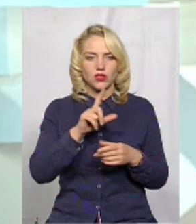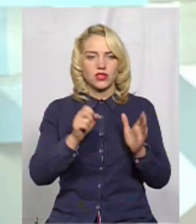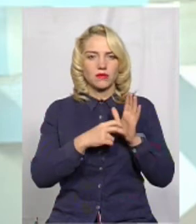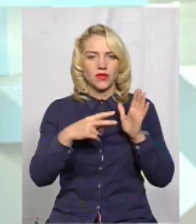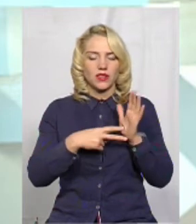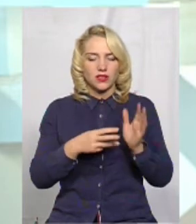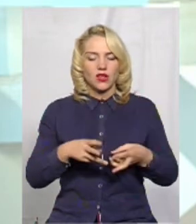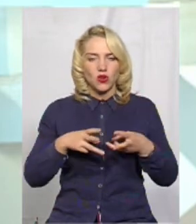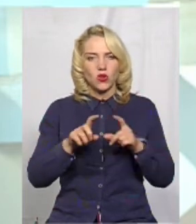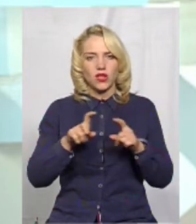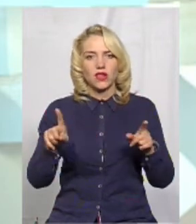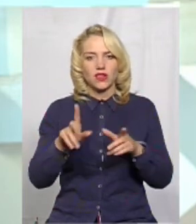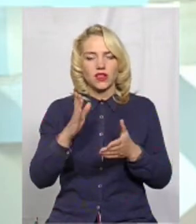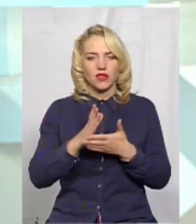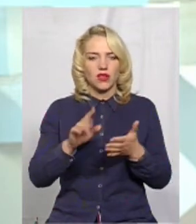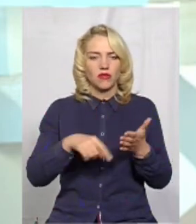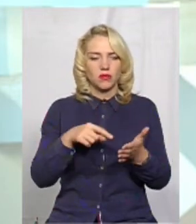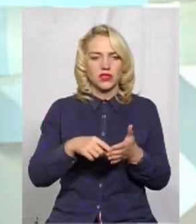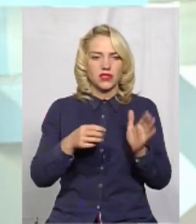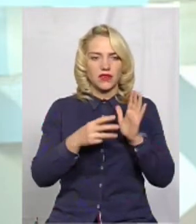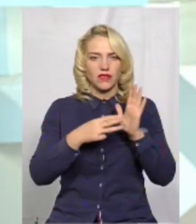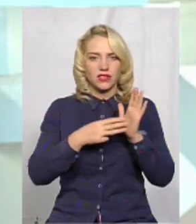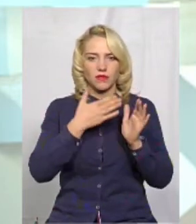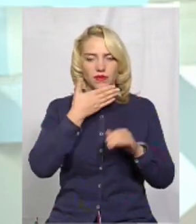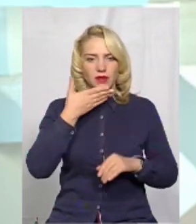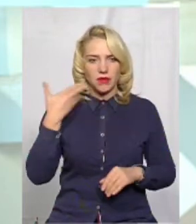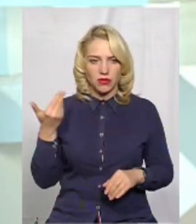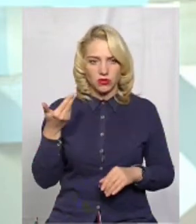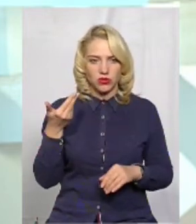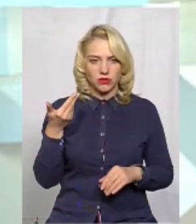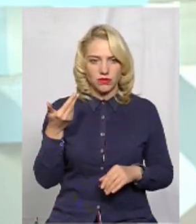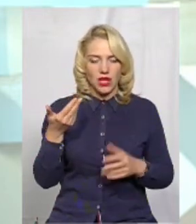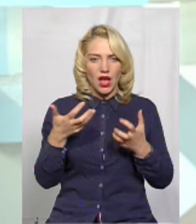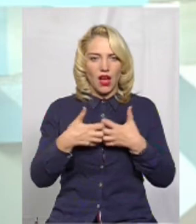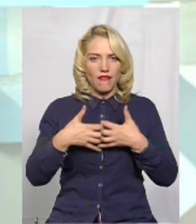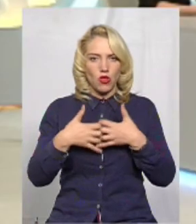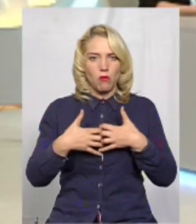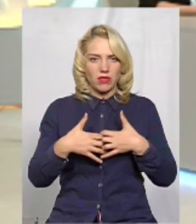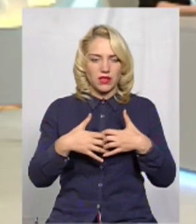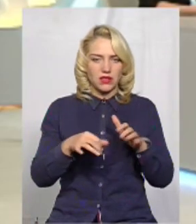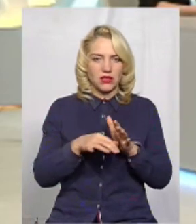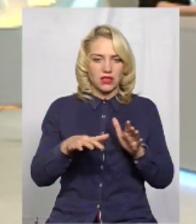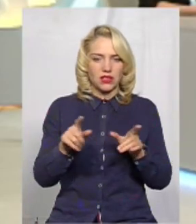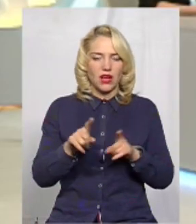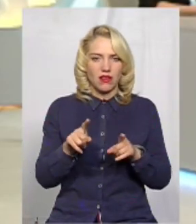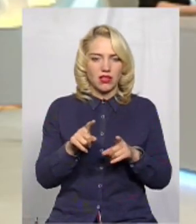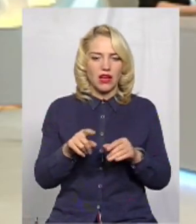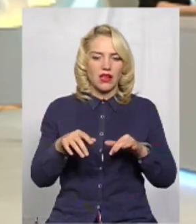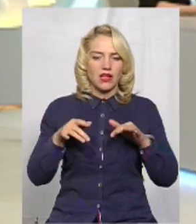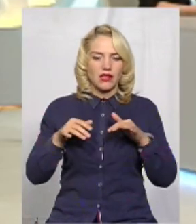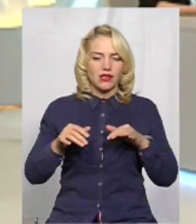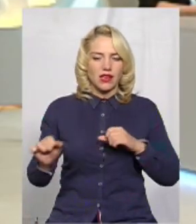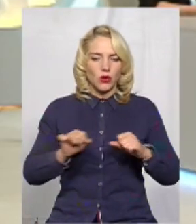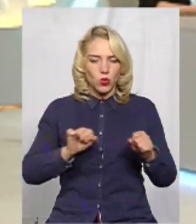17 котелень, які є на території міста, 8 не мають автоматики, так званої, яка керує самим процесом